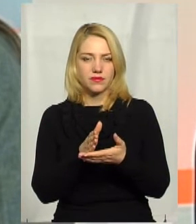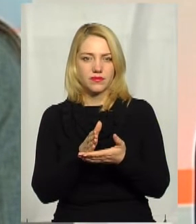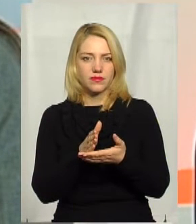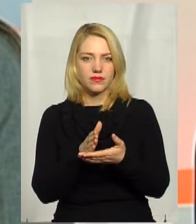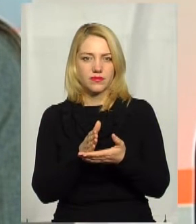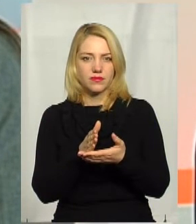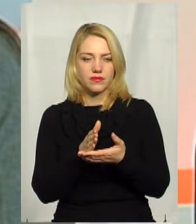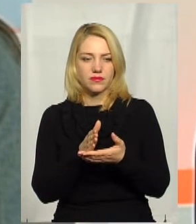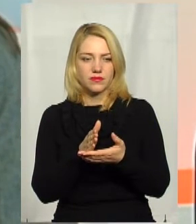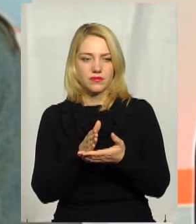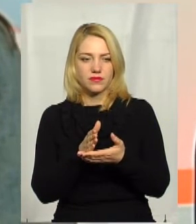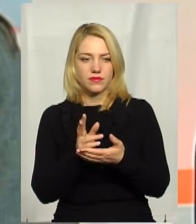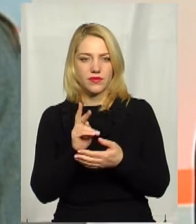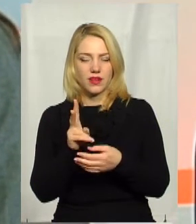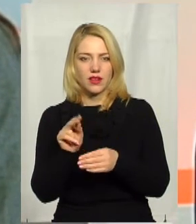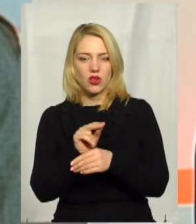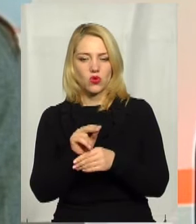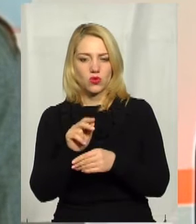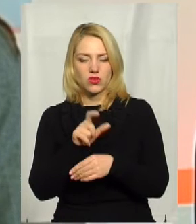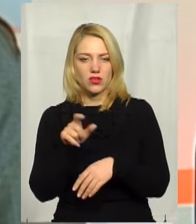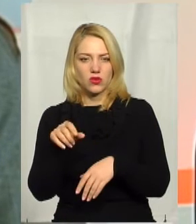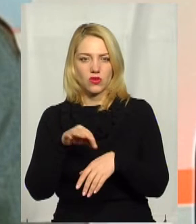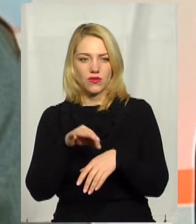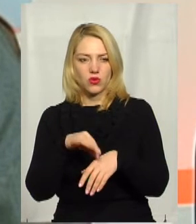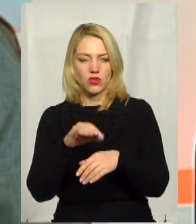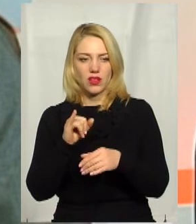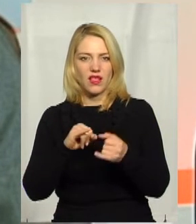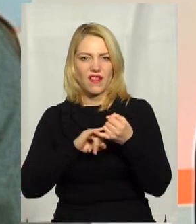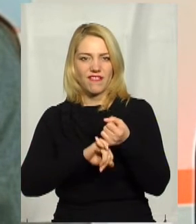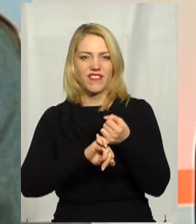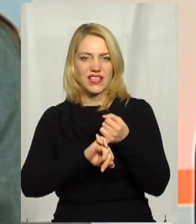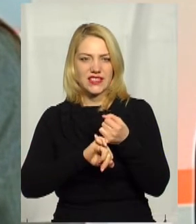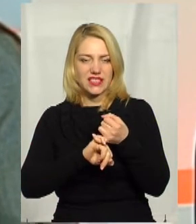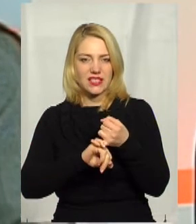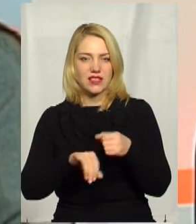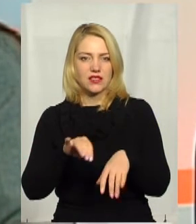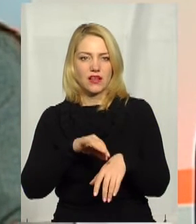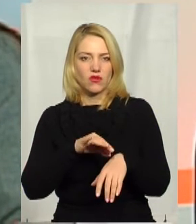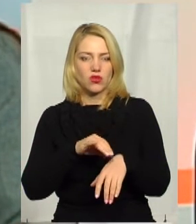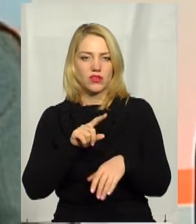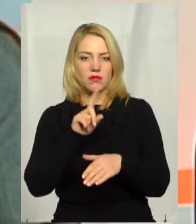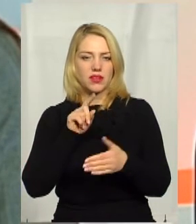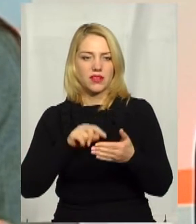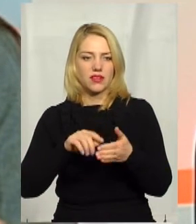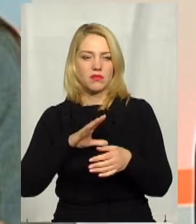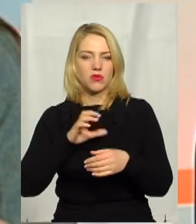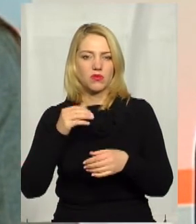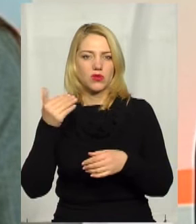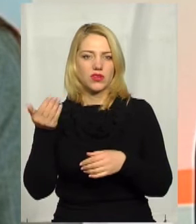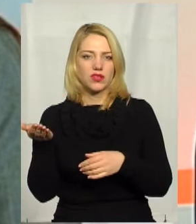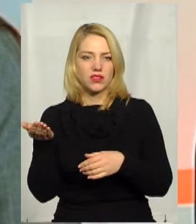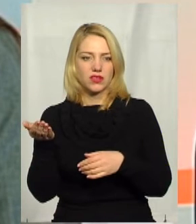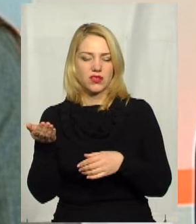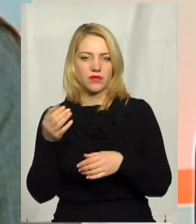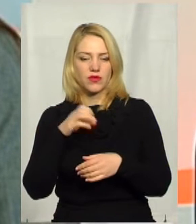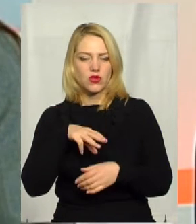лікуються хворі люди, хворі на інфекційні захворювання, і питання було по їхніх